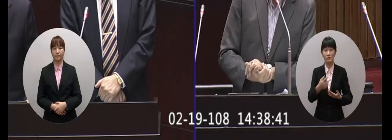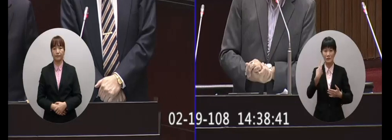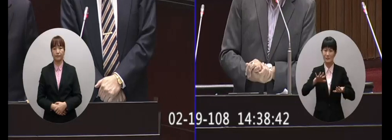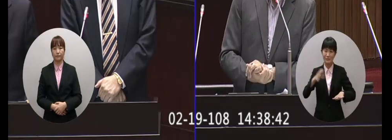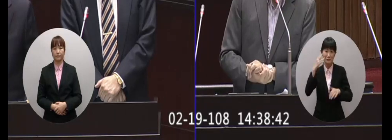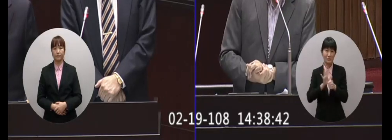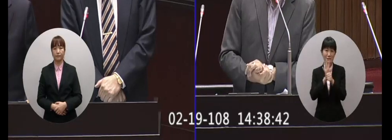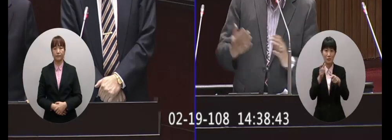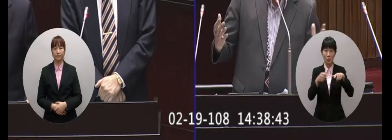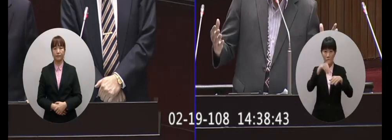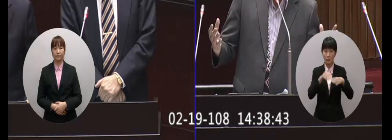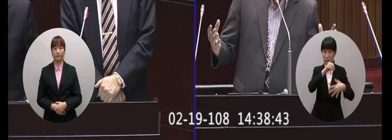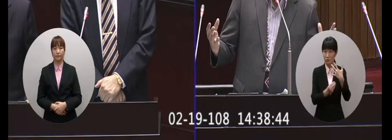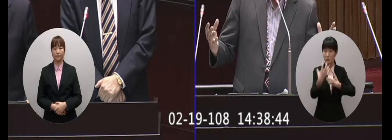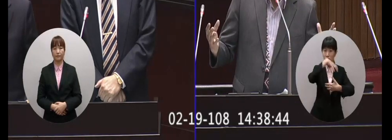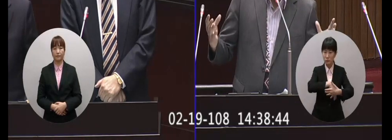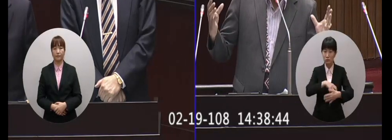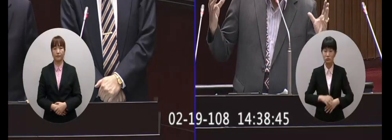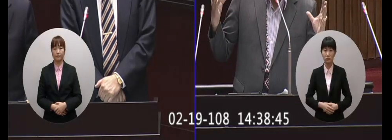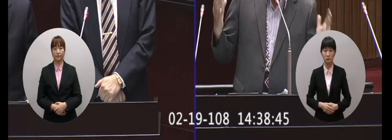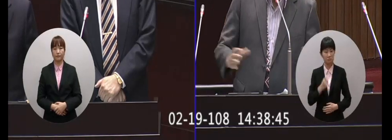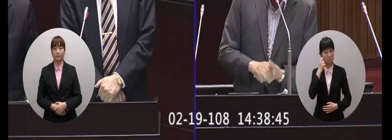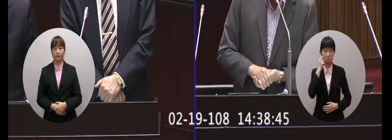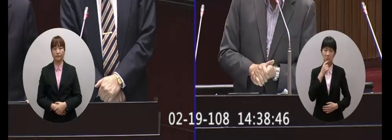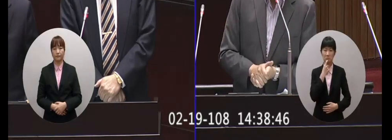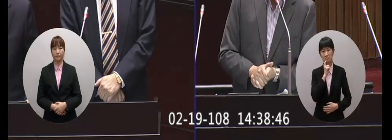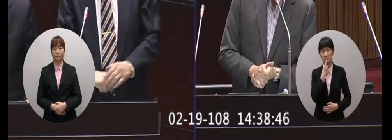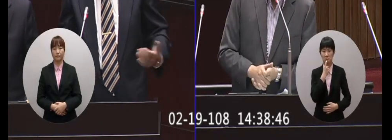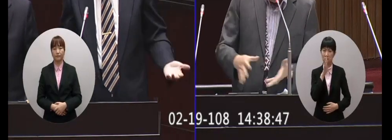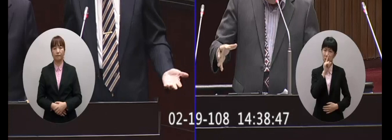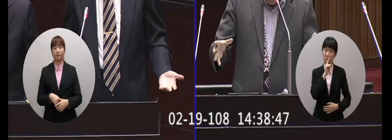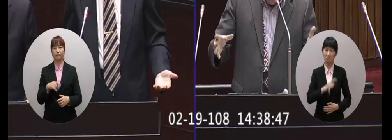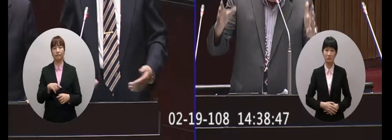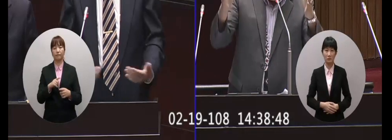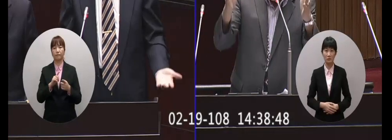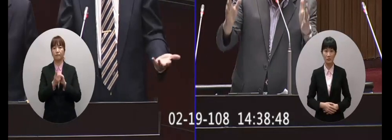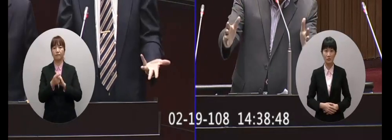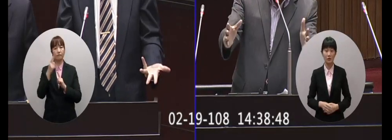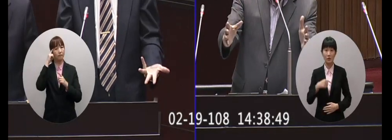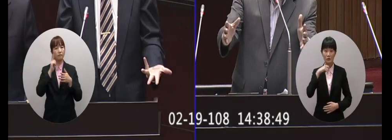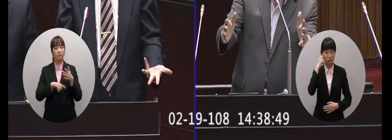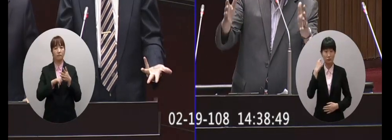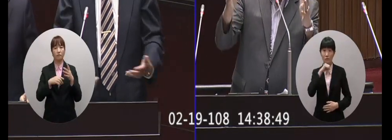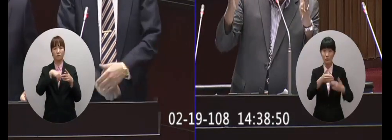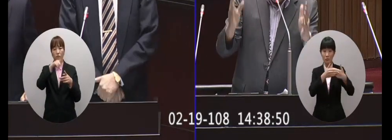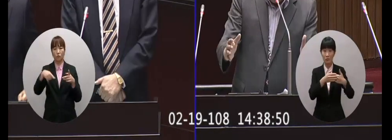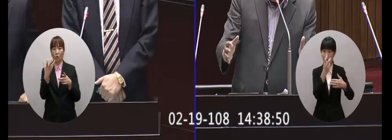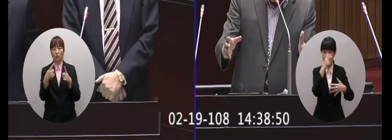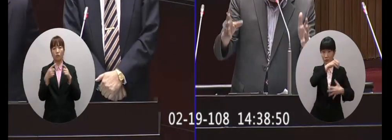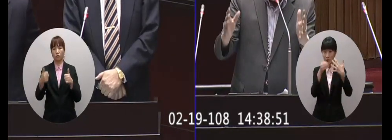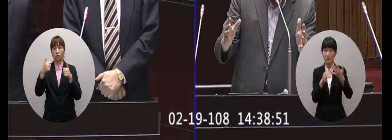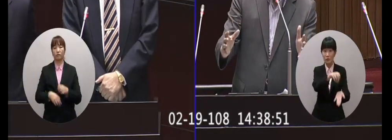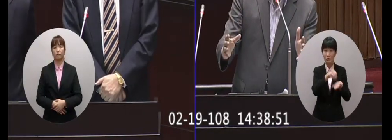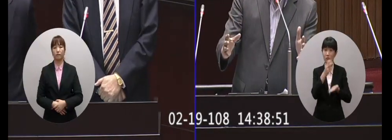了一個公投這個我們覺得這個我們覺得百事不得其解我們只要把兩岸協監督條例兩